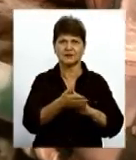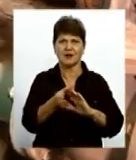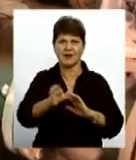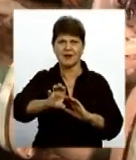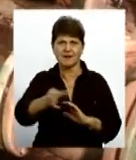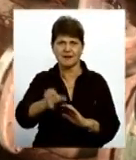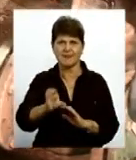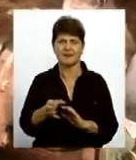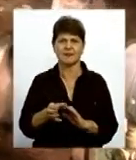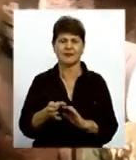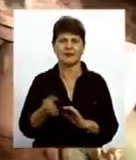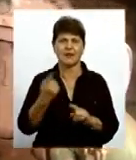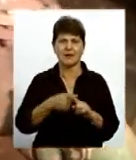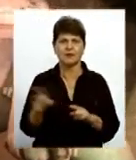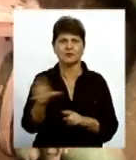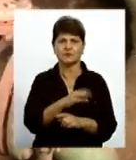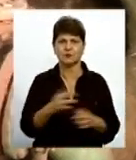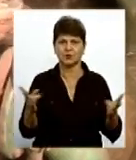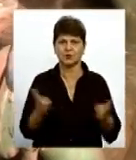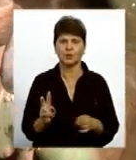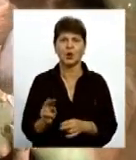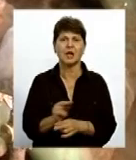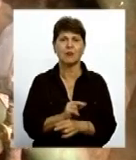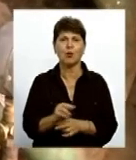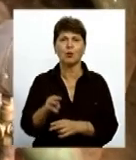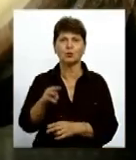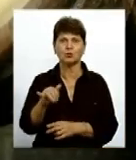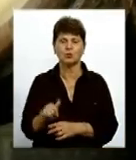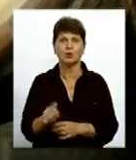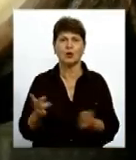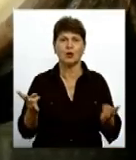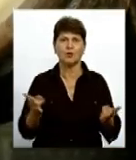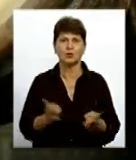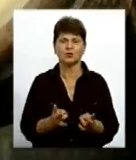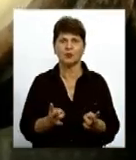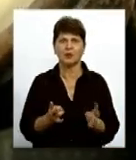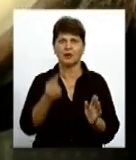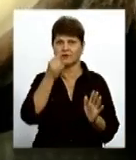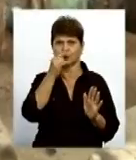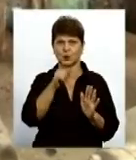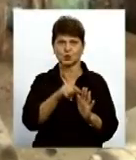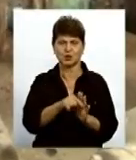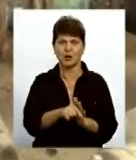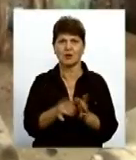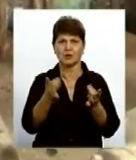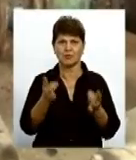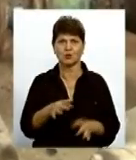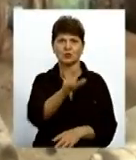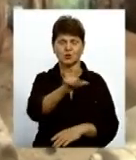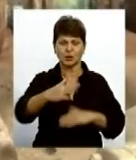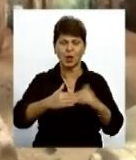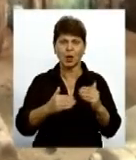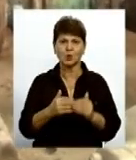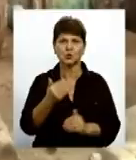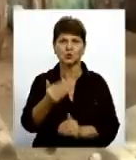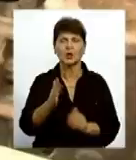воно все потребує ремонту Воно потребує втручання людських рук до них,